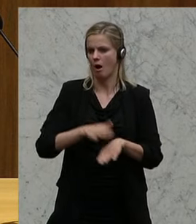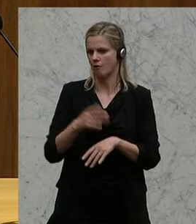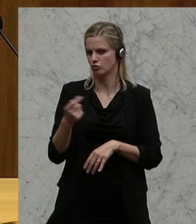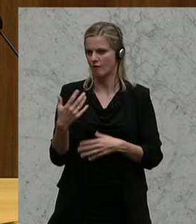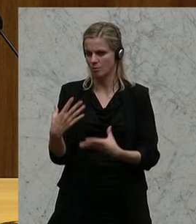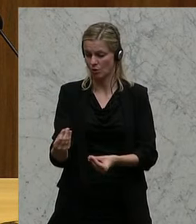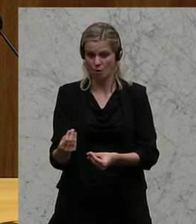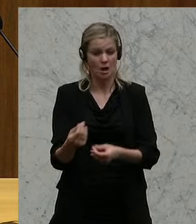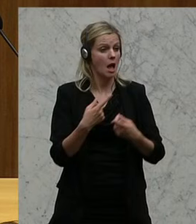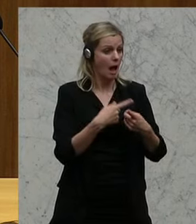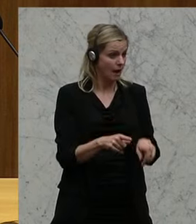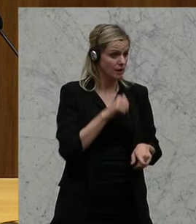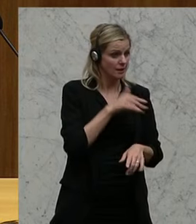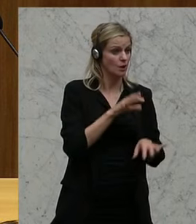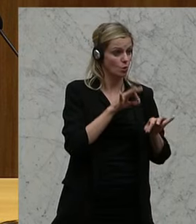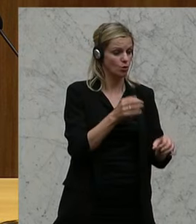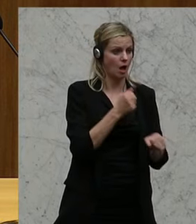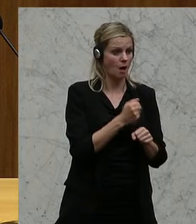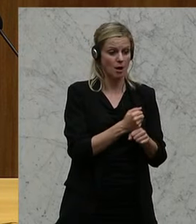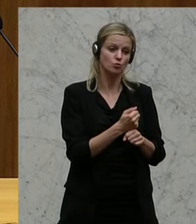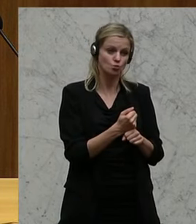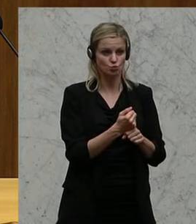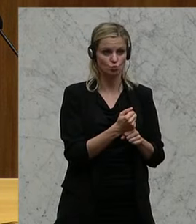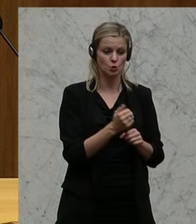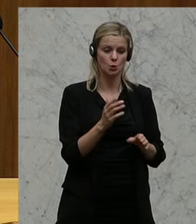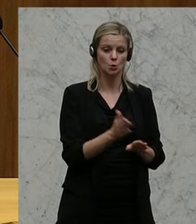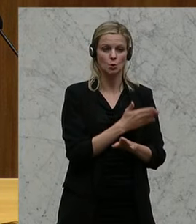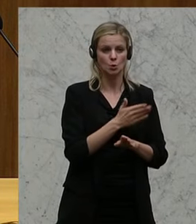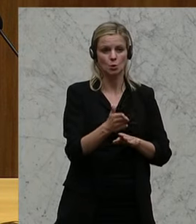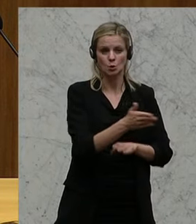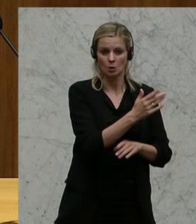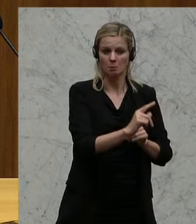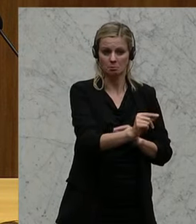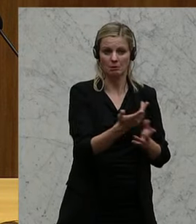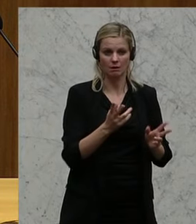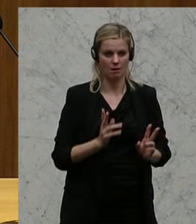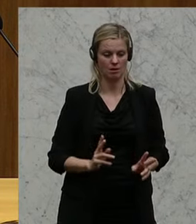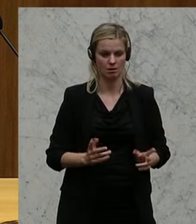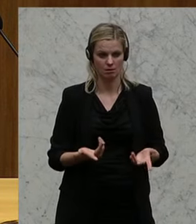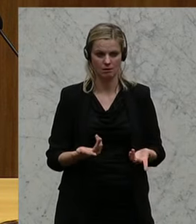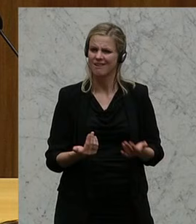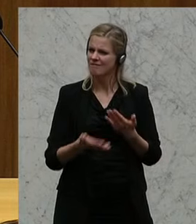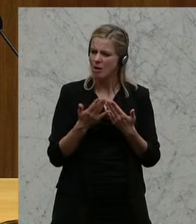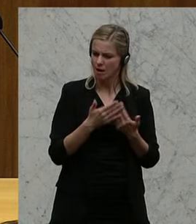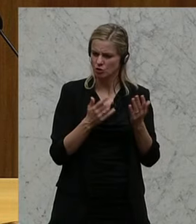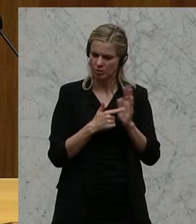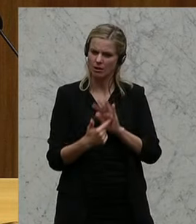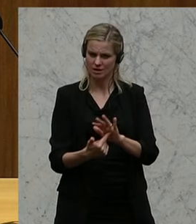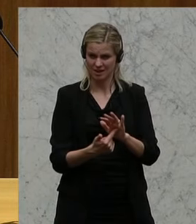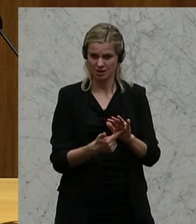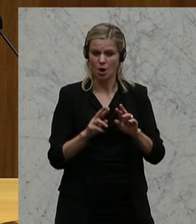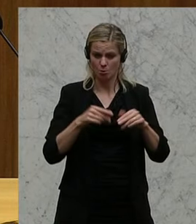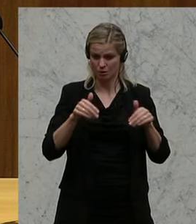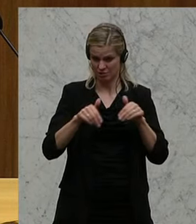während andere, die nicht so gut arbeiten, davon kommen. Und das Beispiel, das ich Ihnen gesagt habe, das ist nicht ganz an den Haaren herbeigezogen, Herr